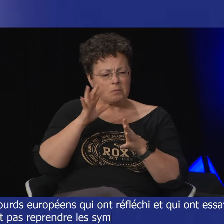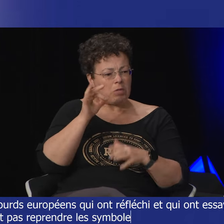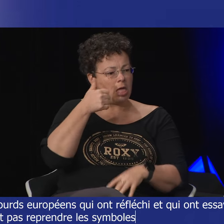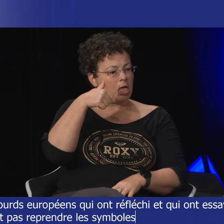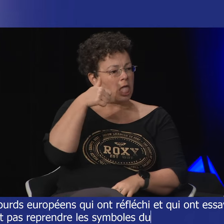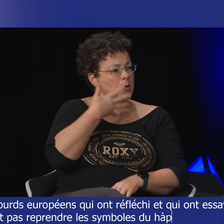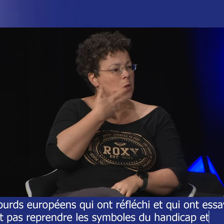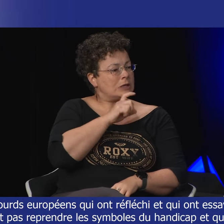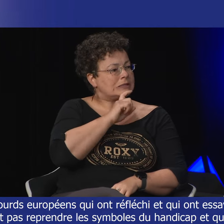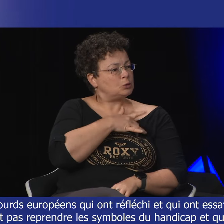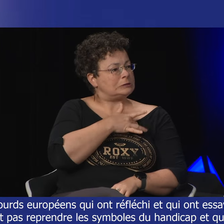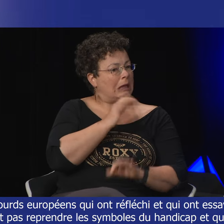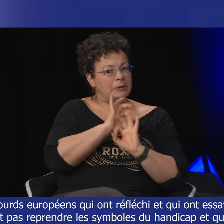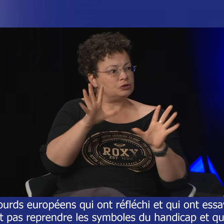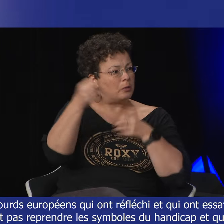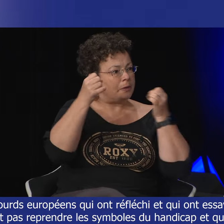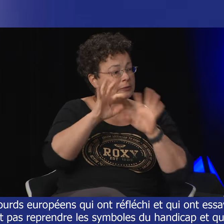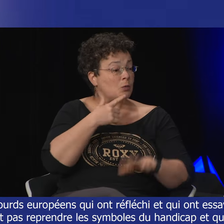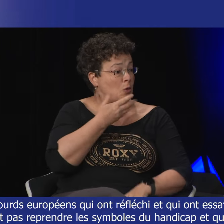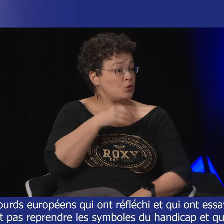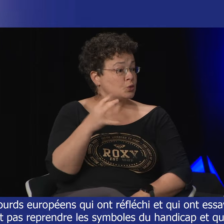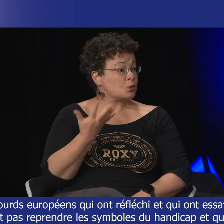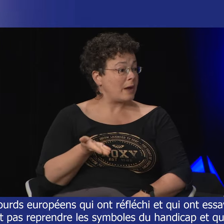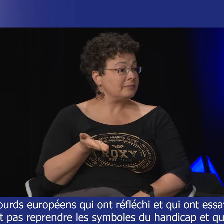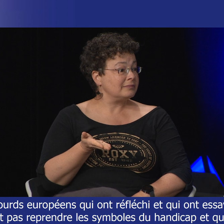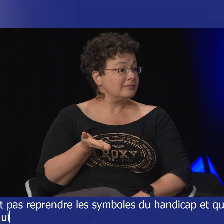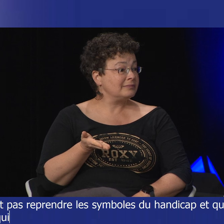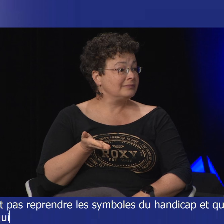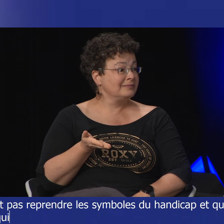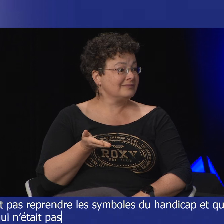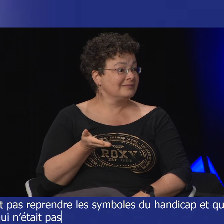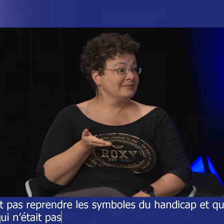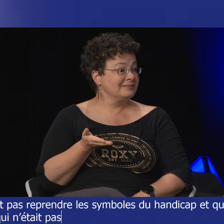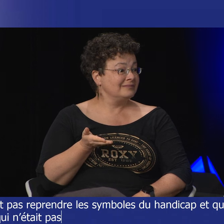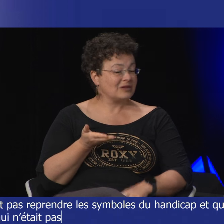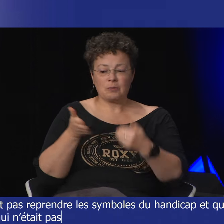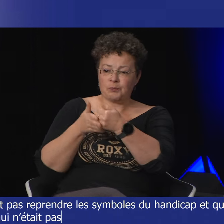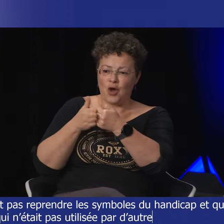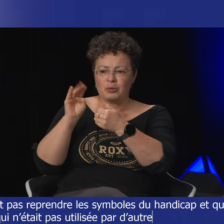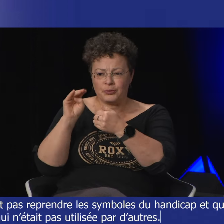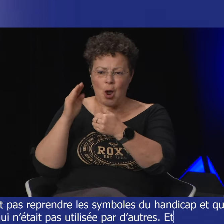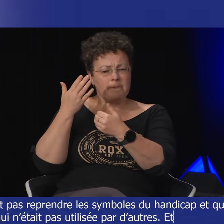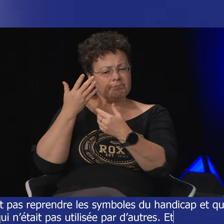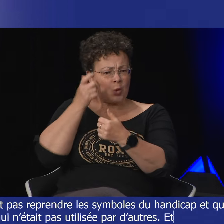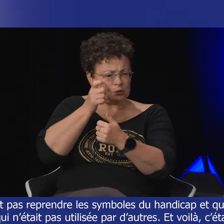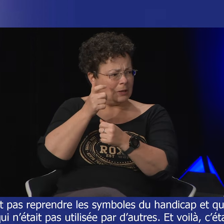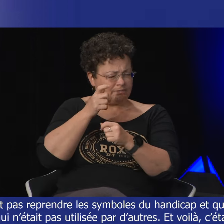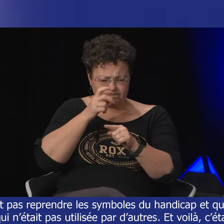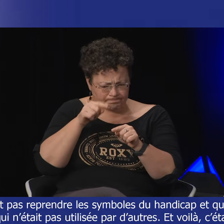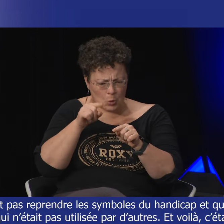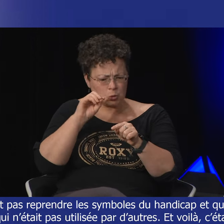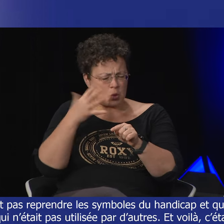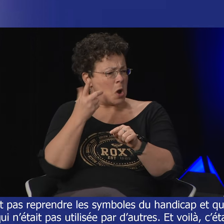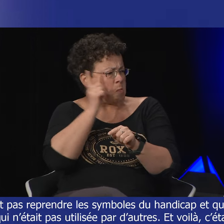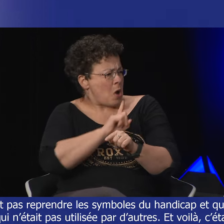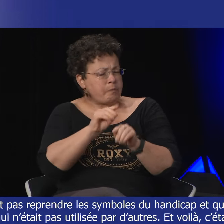et qui ont essayé de trouver une couleur qui n'était pas utilisée par d'autres et et voilà c'était le bleu turquoise alors c